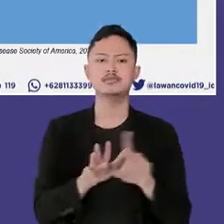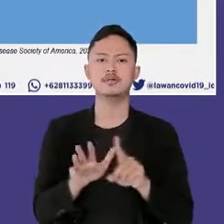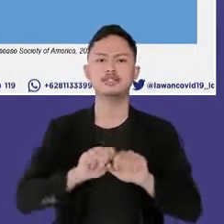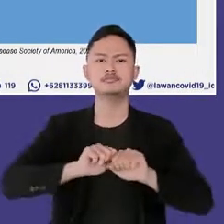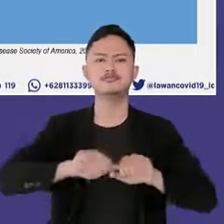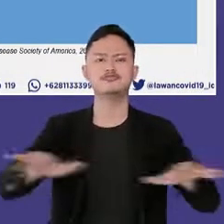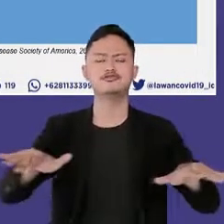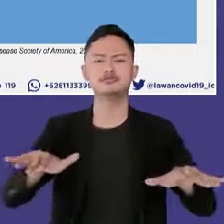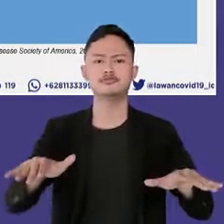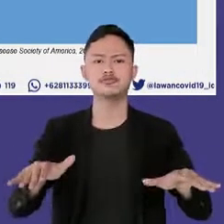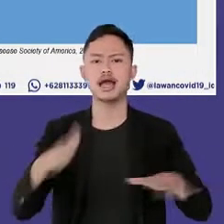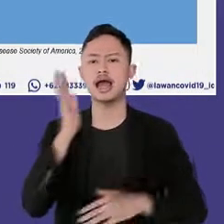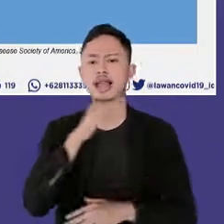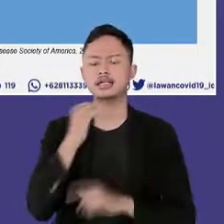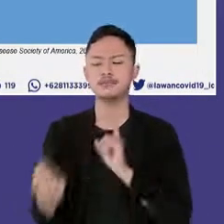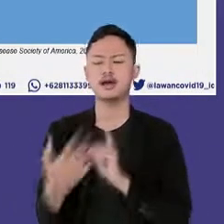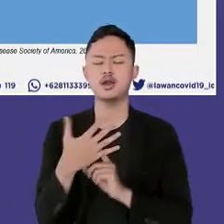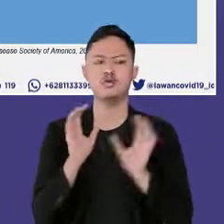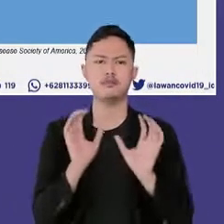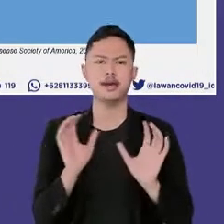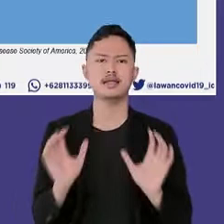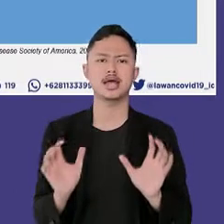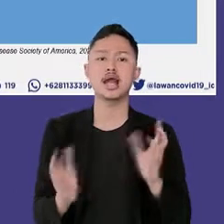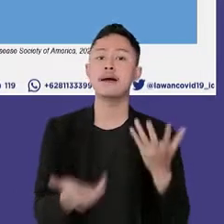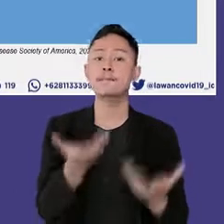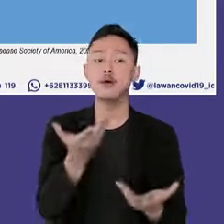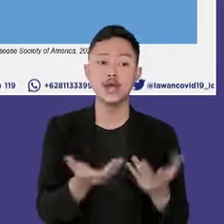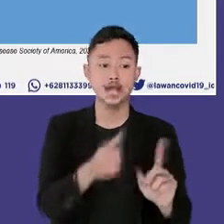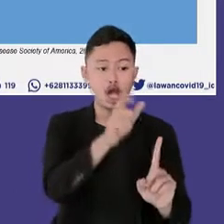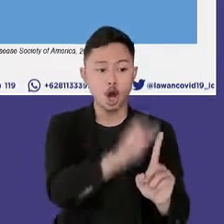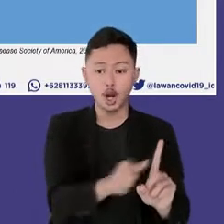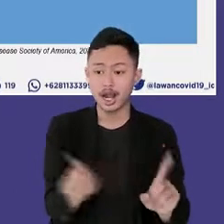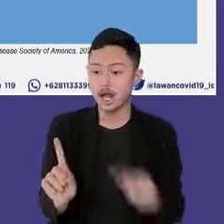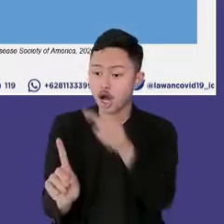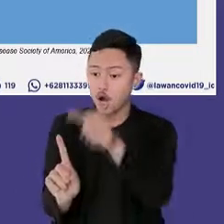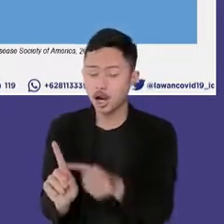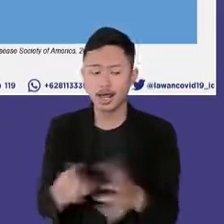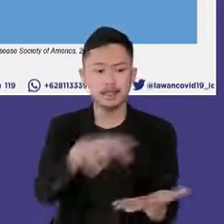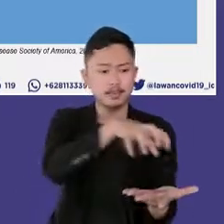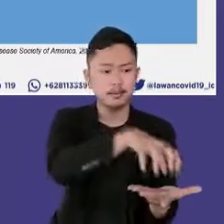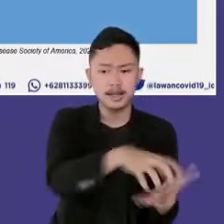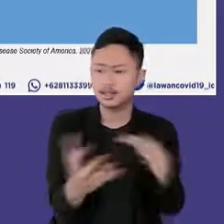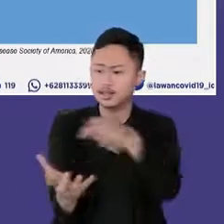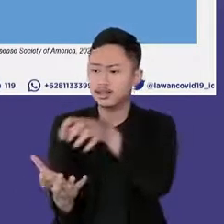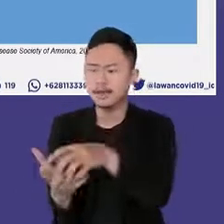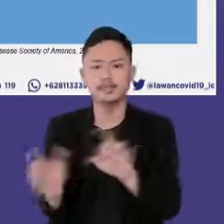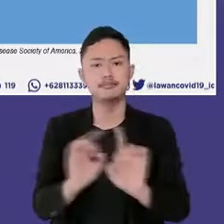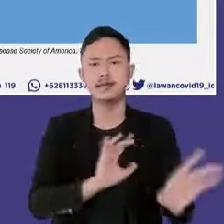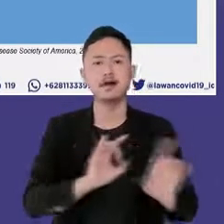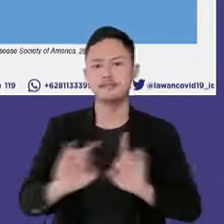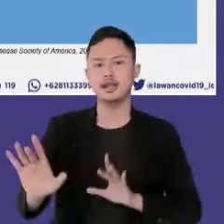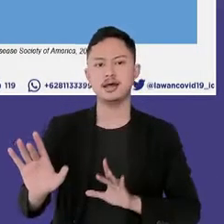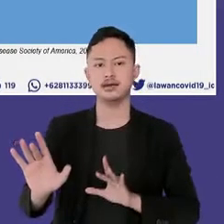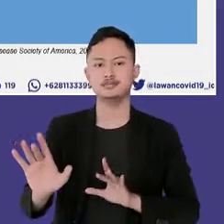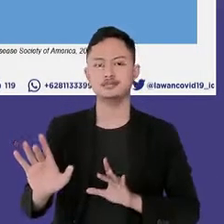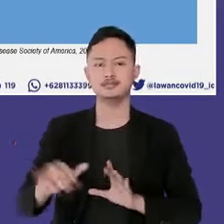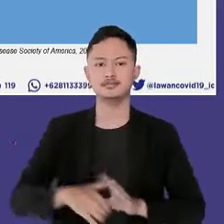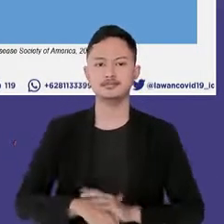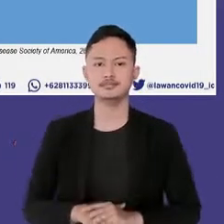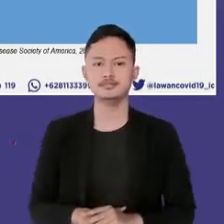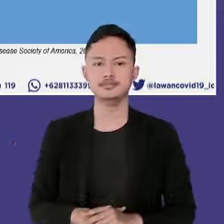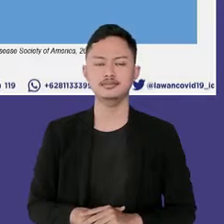dipengaruhi oleh banyak faktor dan mungkin berbeda berdasarkan tempat dan perilaku masing-masing masyarakat di dalamnya